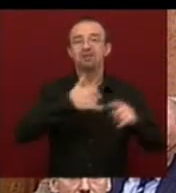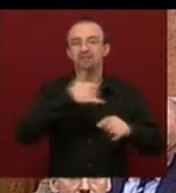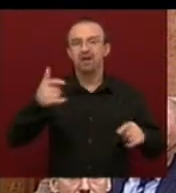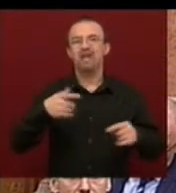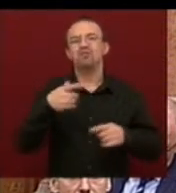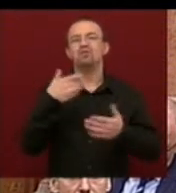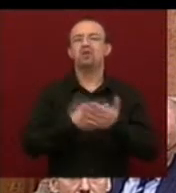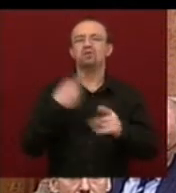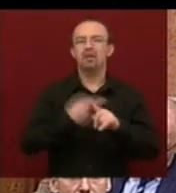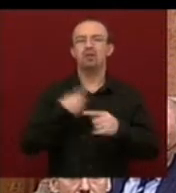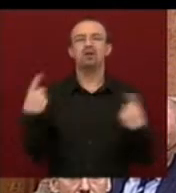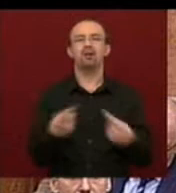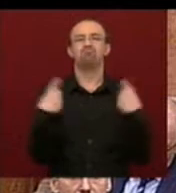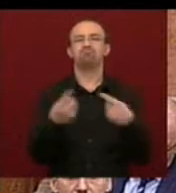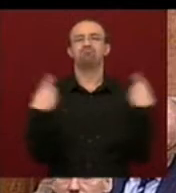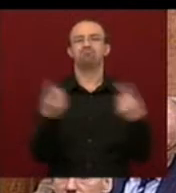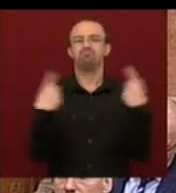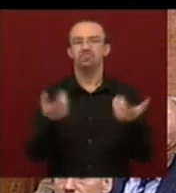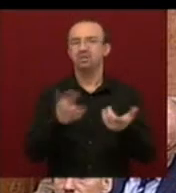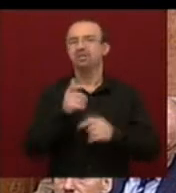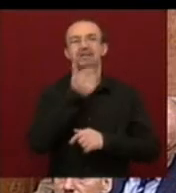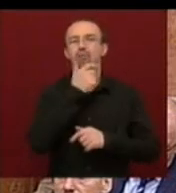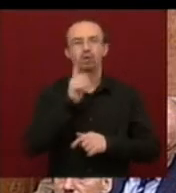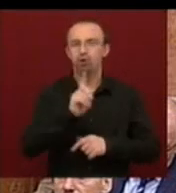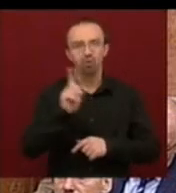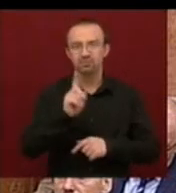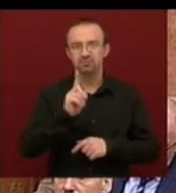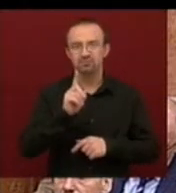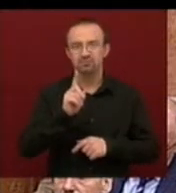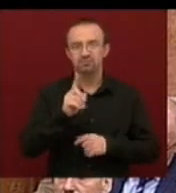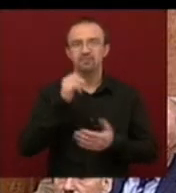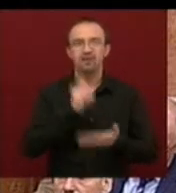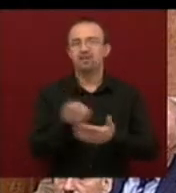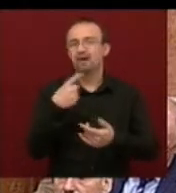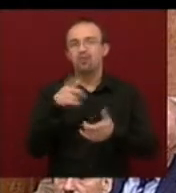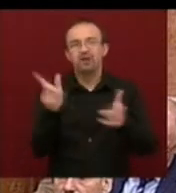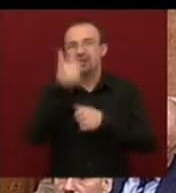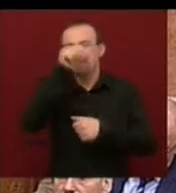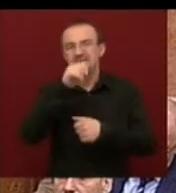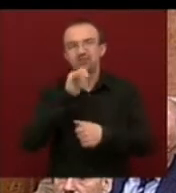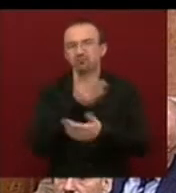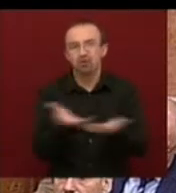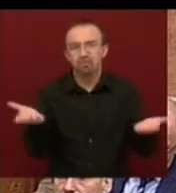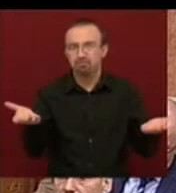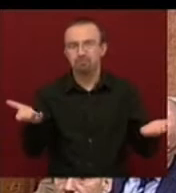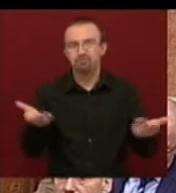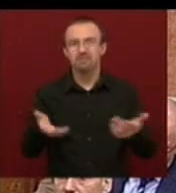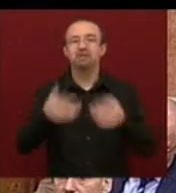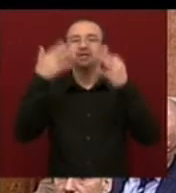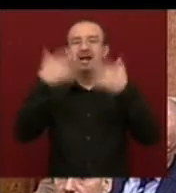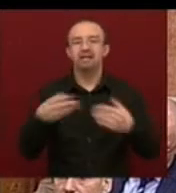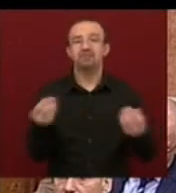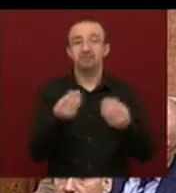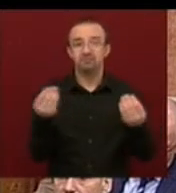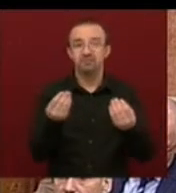gazdaságpolitikája, amit nem ortodoxnak neveznek, de igazából semminek sem lehet nevezni, oda vezetett,